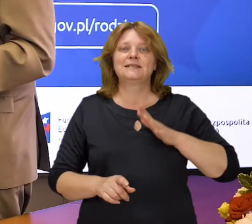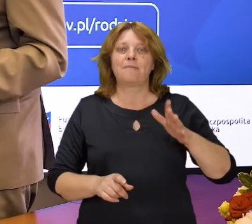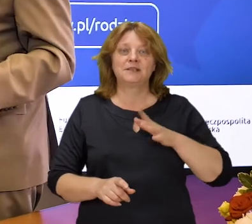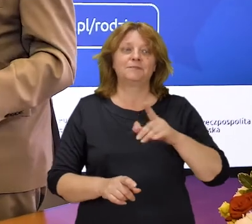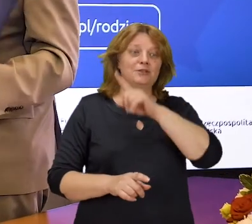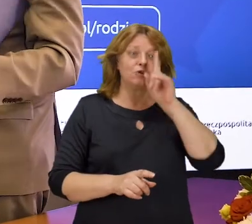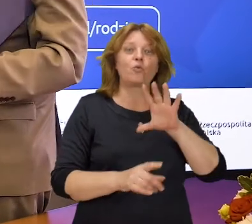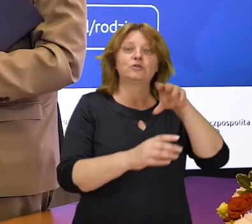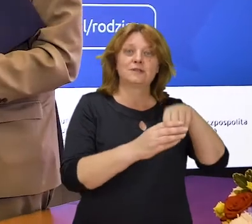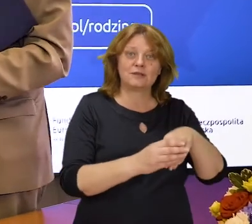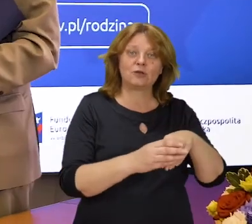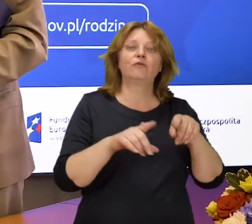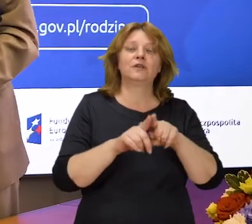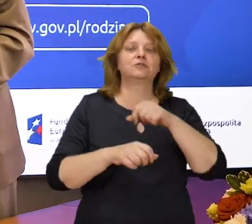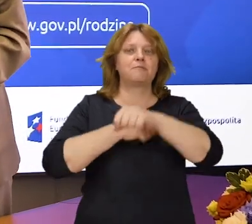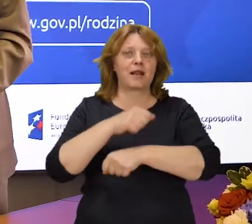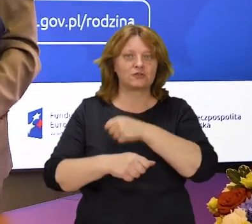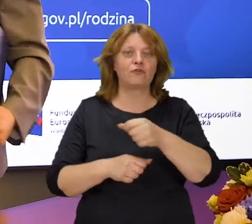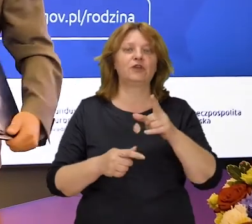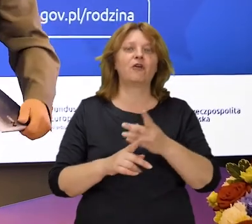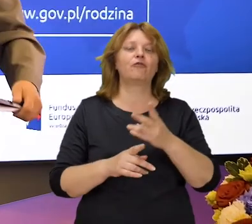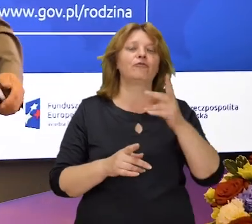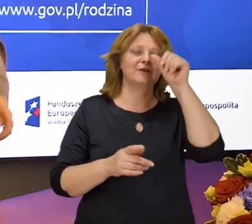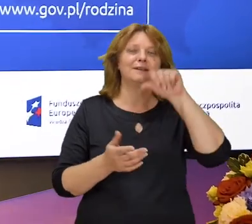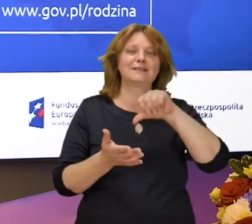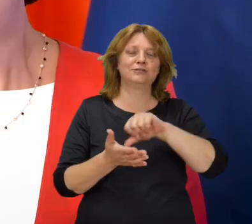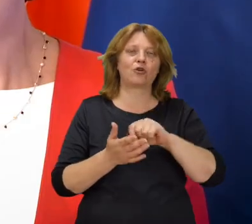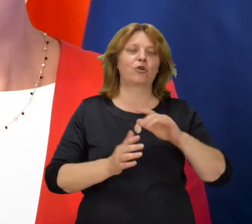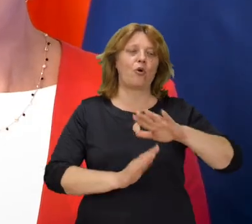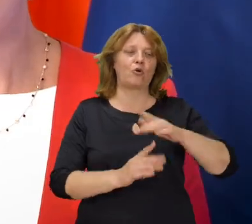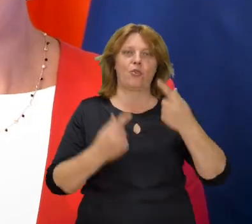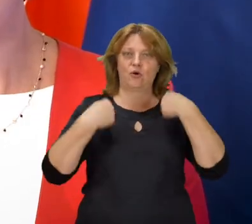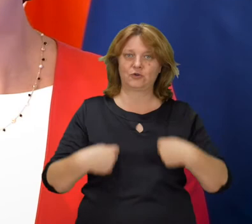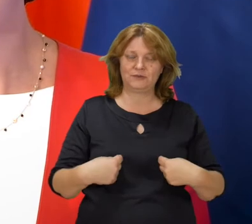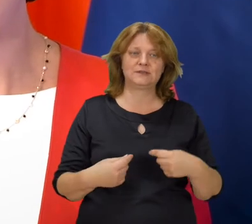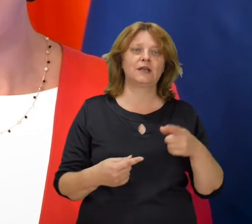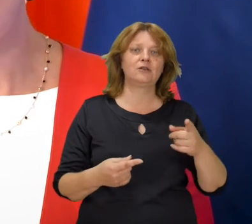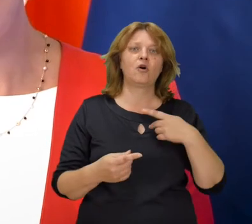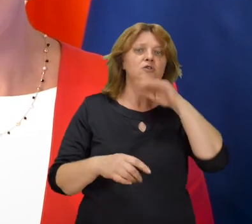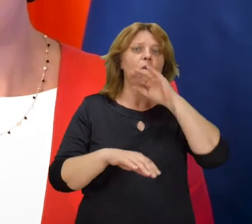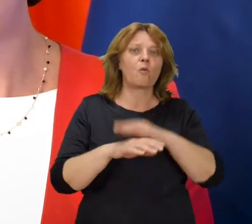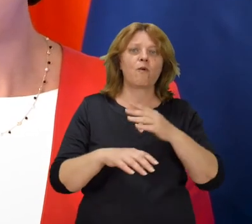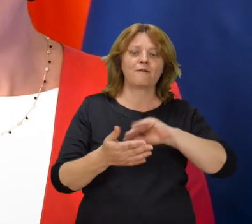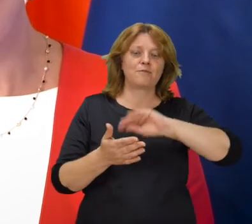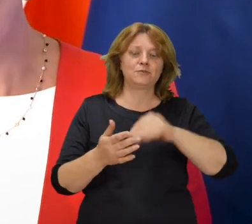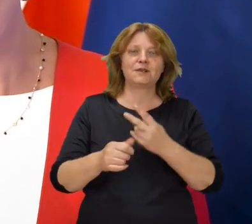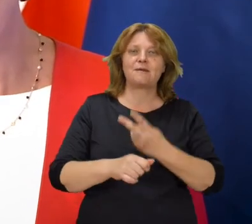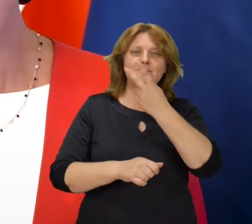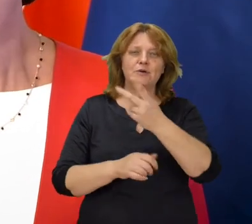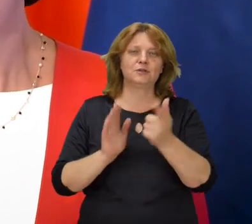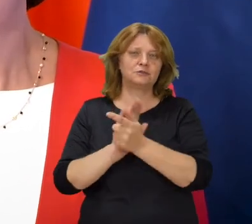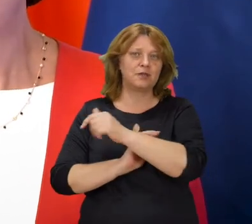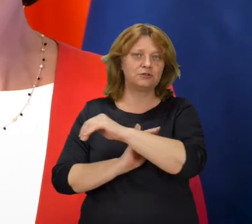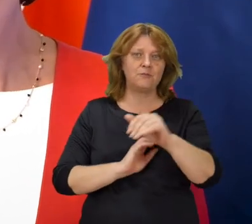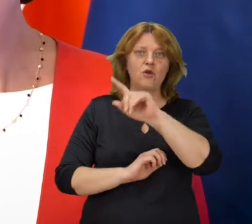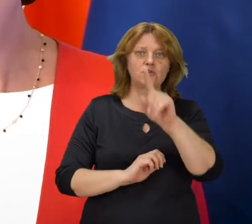uczestników, jak i pracowników w środki ochrony osobistej. Umowa podpisana na ponad 17 milionów złotych